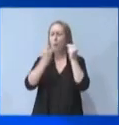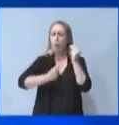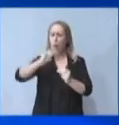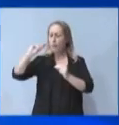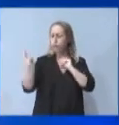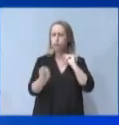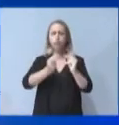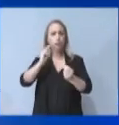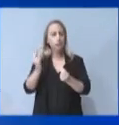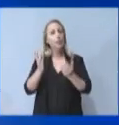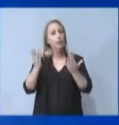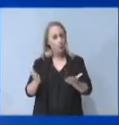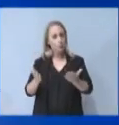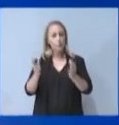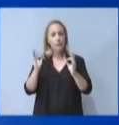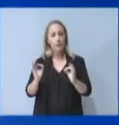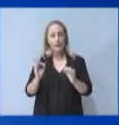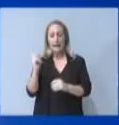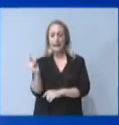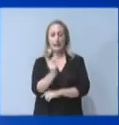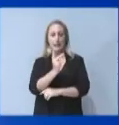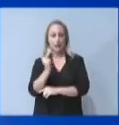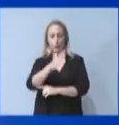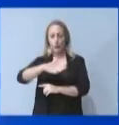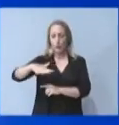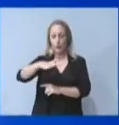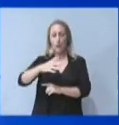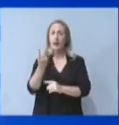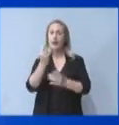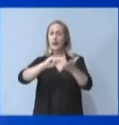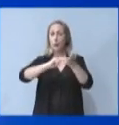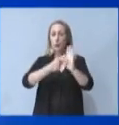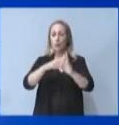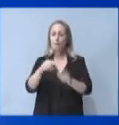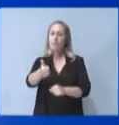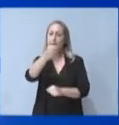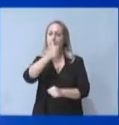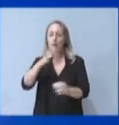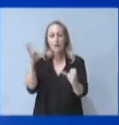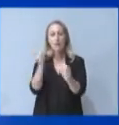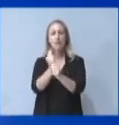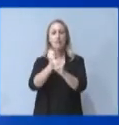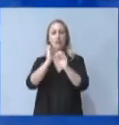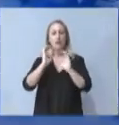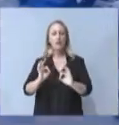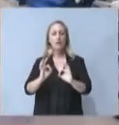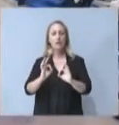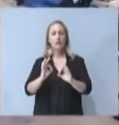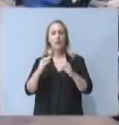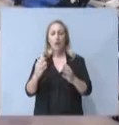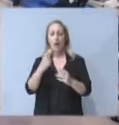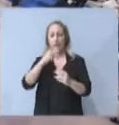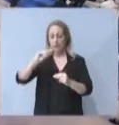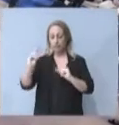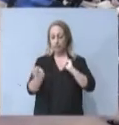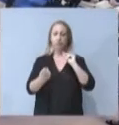όμως, η κοινωνία και η οικονομία μας έμειναν όρθιες, μετατρέποντας τα εμπόδια